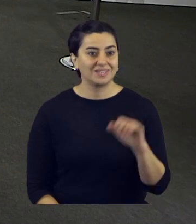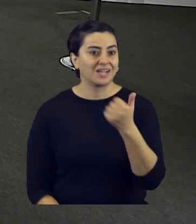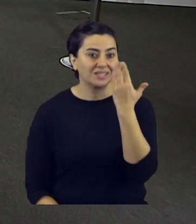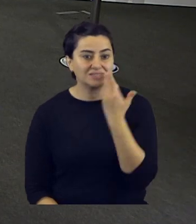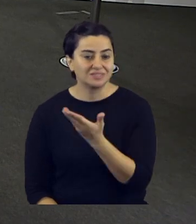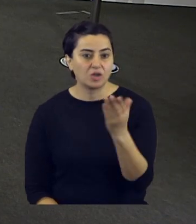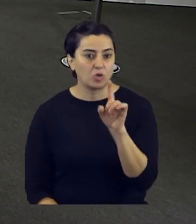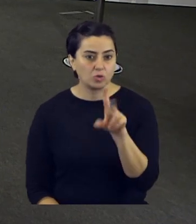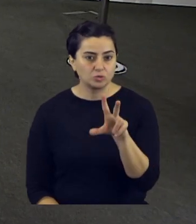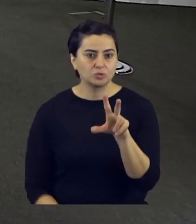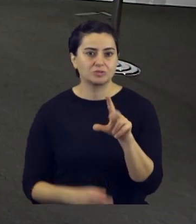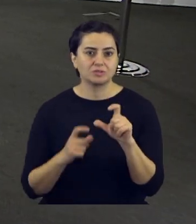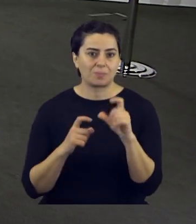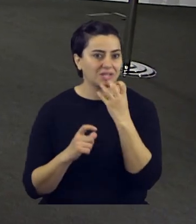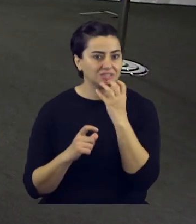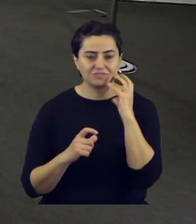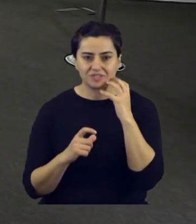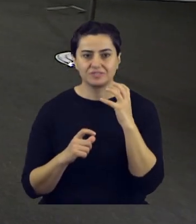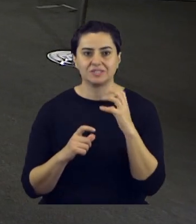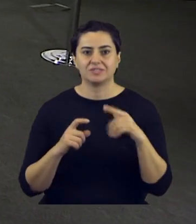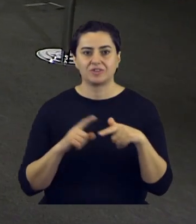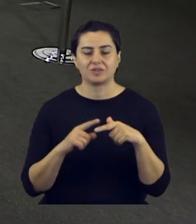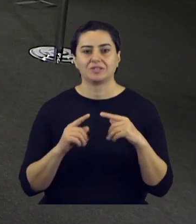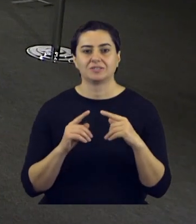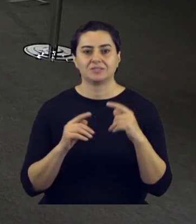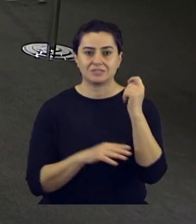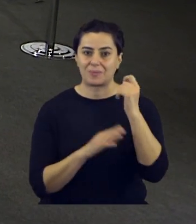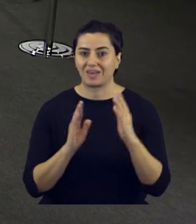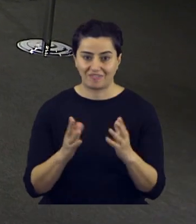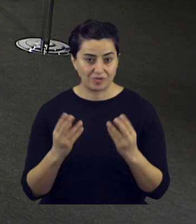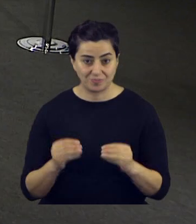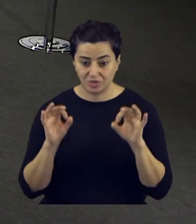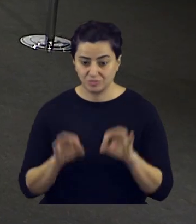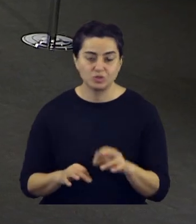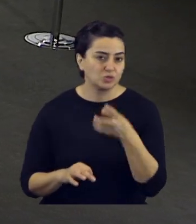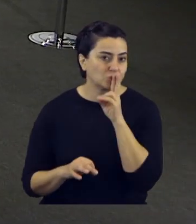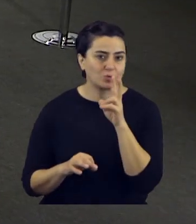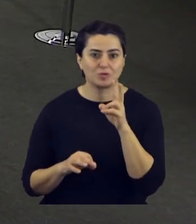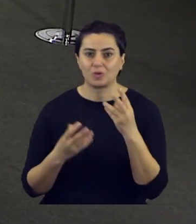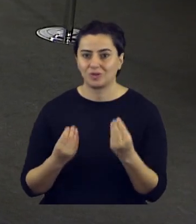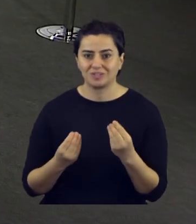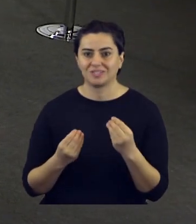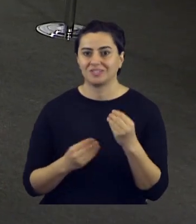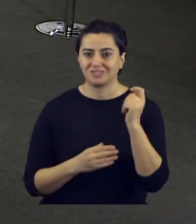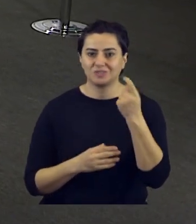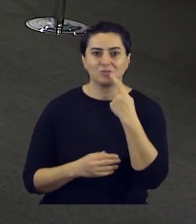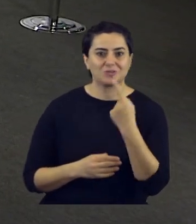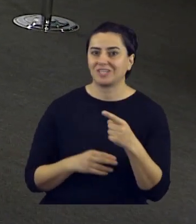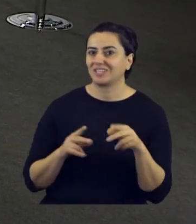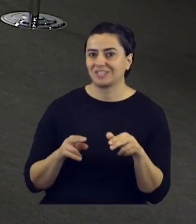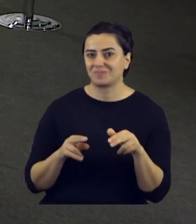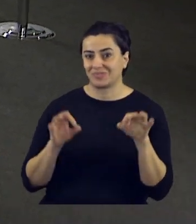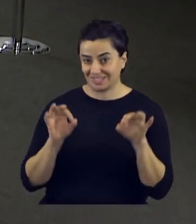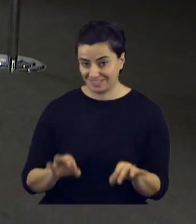Değerli izleyiciler 13. Sabancı Vakfı Filantropi Semineri devam ediyor ve geldik son oturumumuza biraz önceki anonsumda da